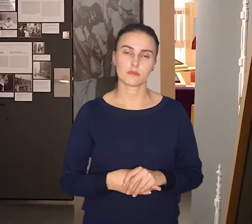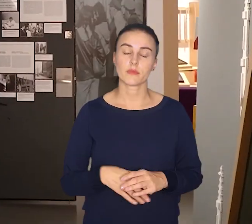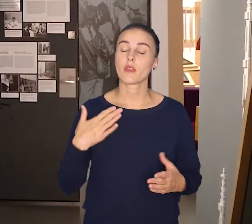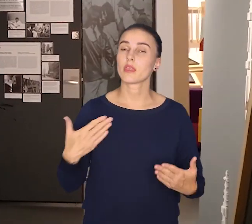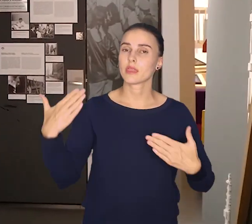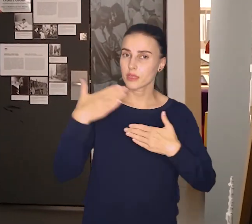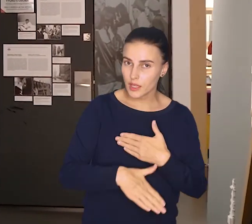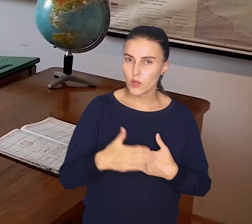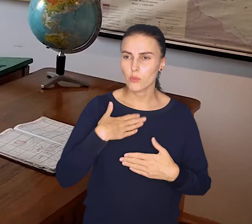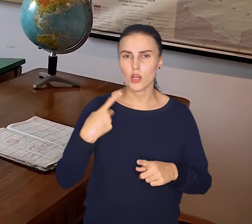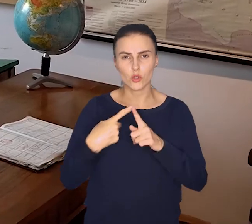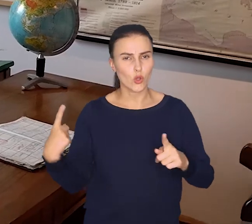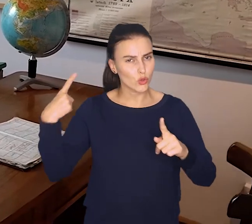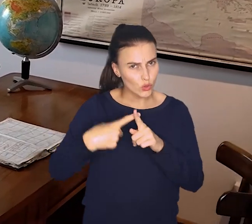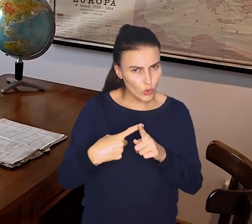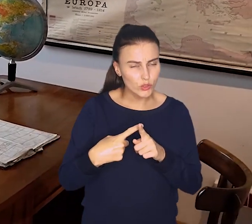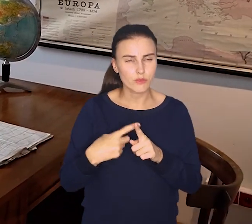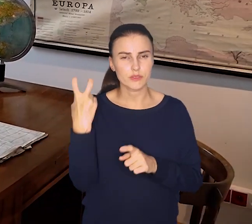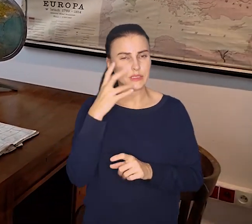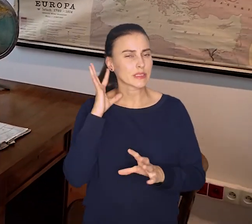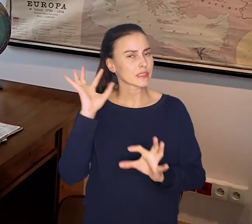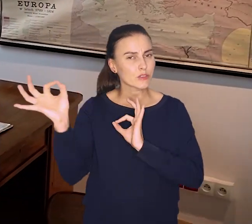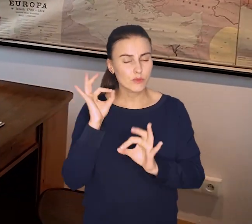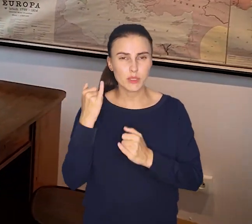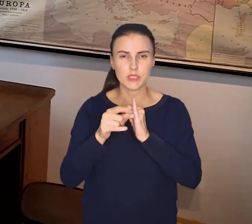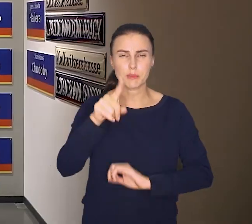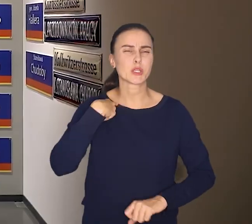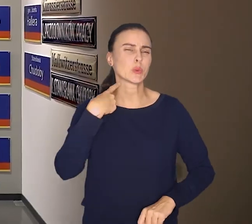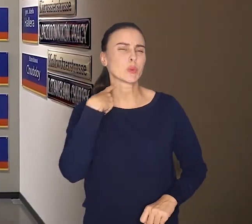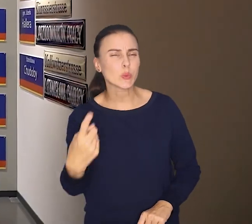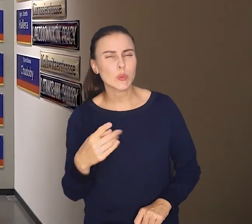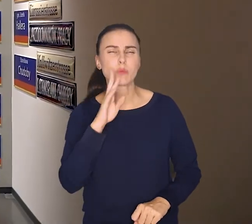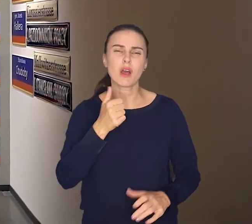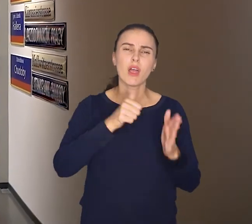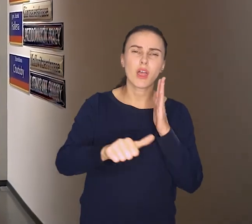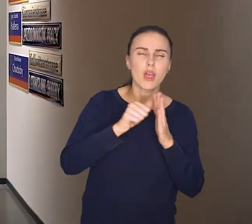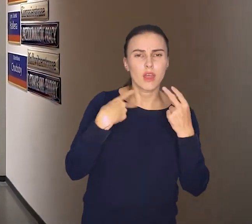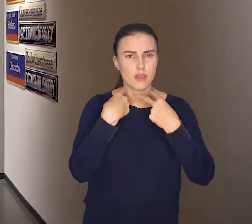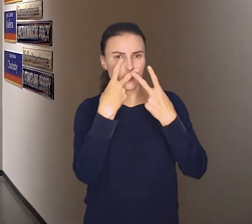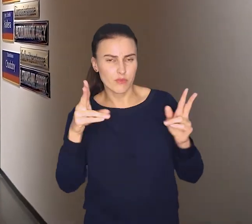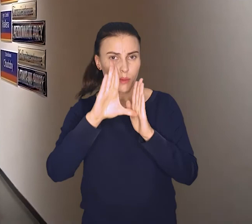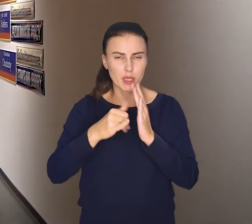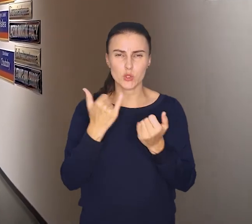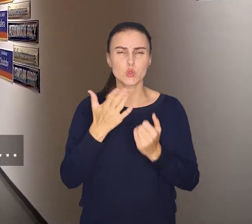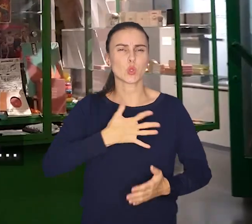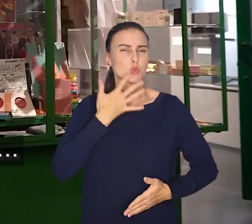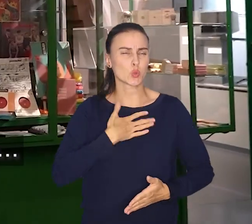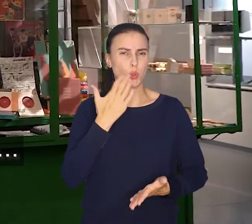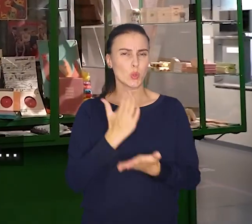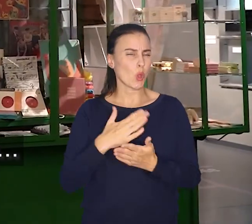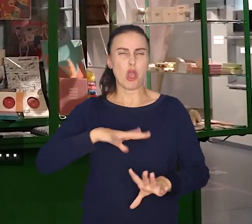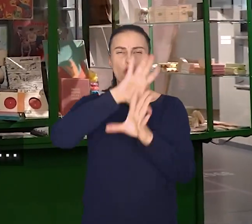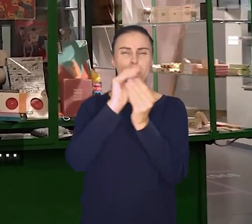Na koniec garść inspiracji na nadchodzący weekend. Jeśli nudzi Was tradycyjne zwiedzanie miasta lub wydaje się Wam, że